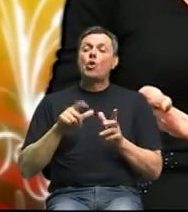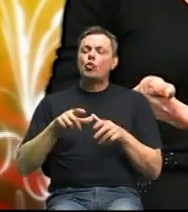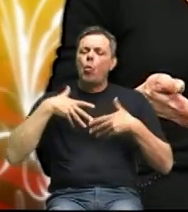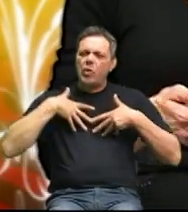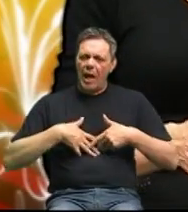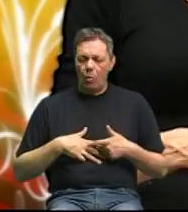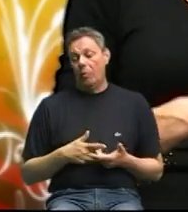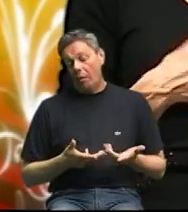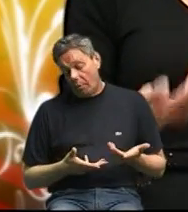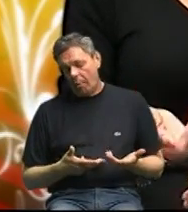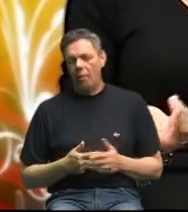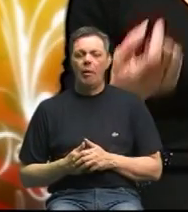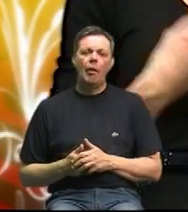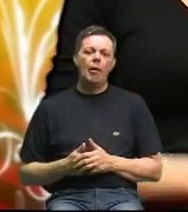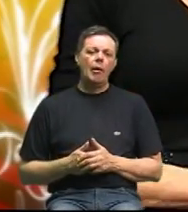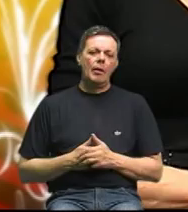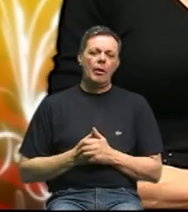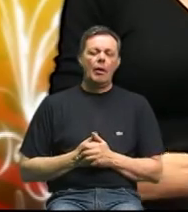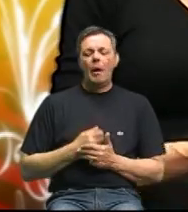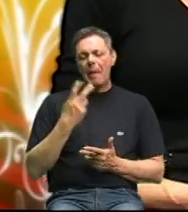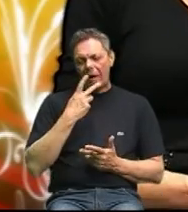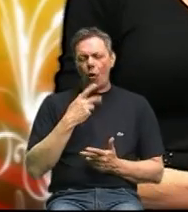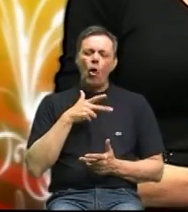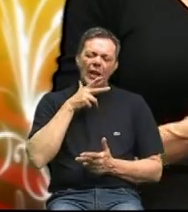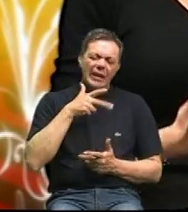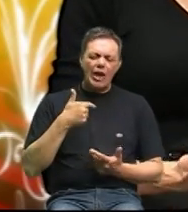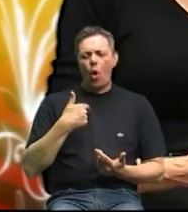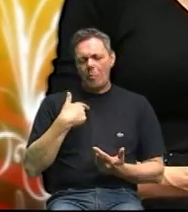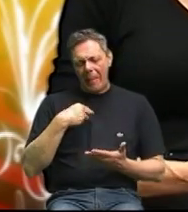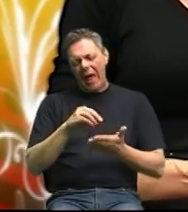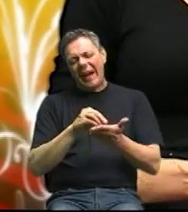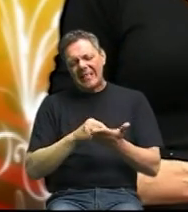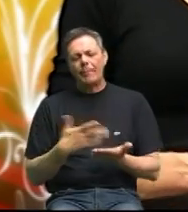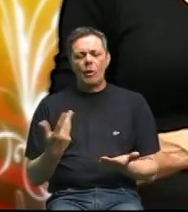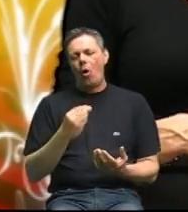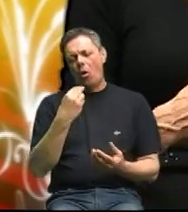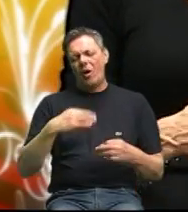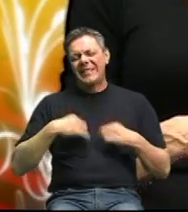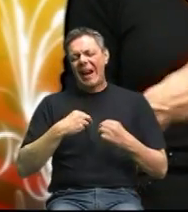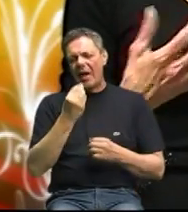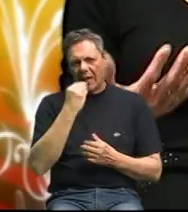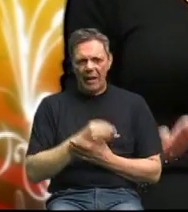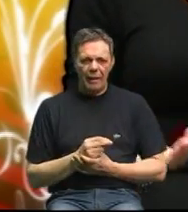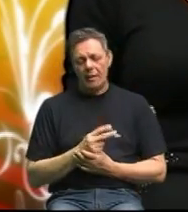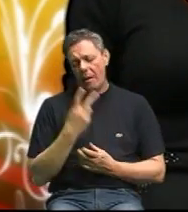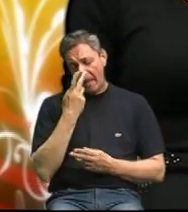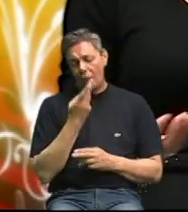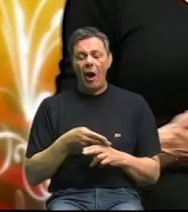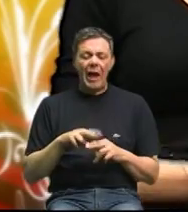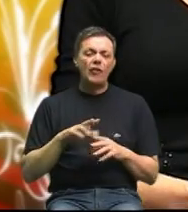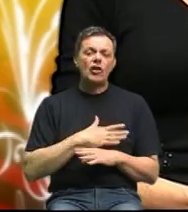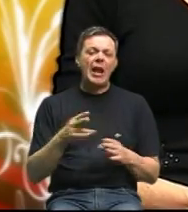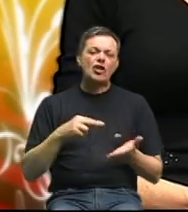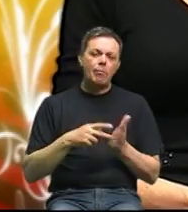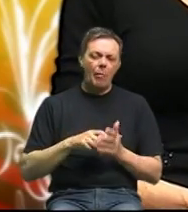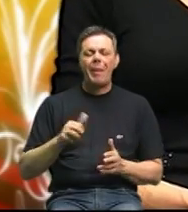hranit da bi se zdravo i tak i dolaze zdravi ljudi i bolesni ljudi ali najviše današnji problem